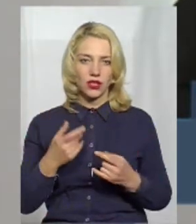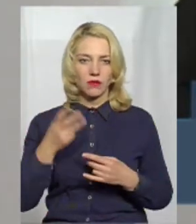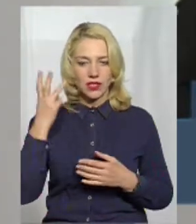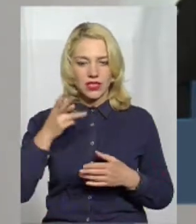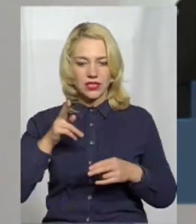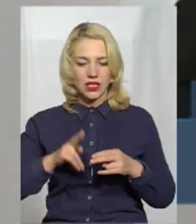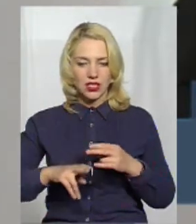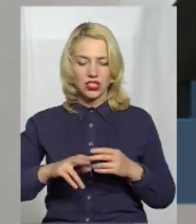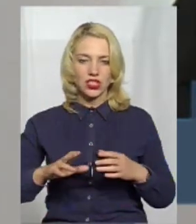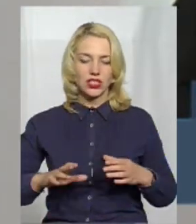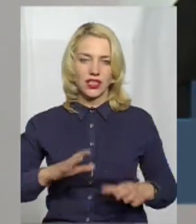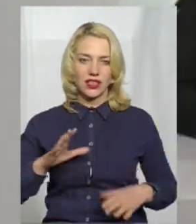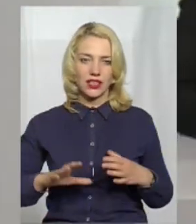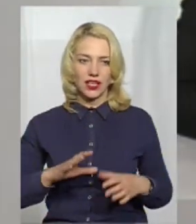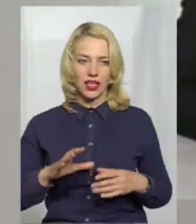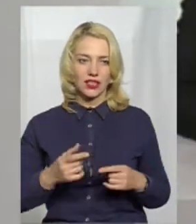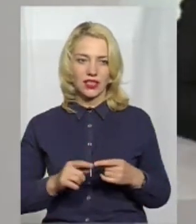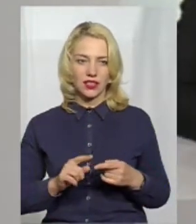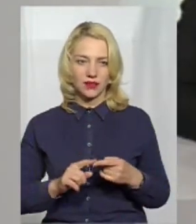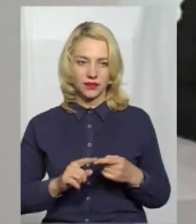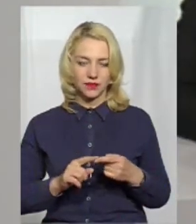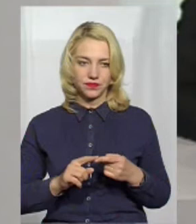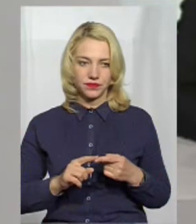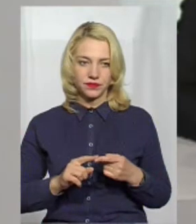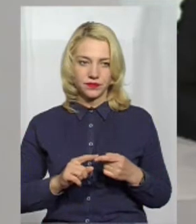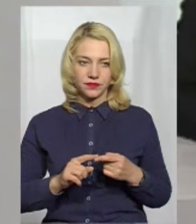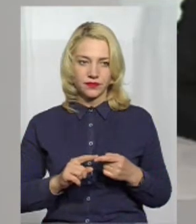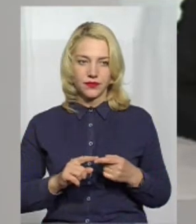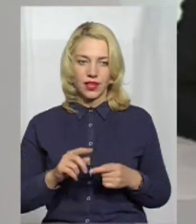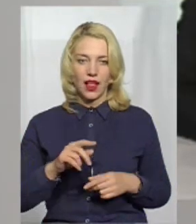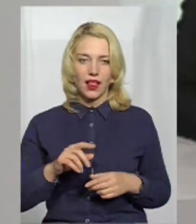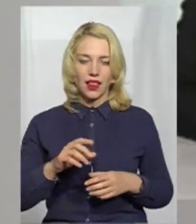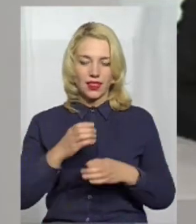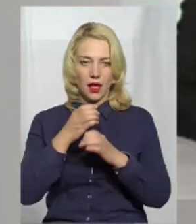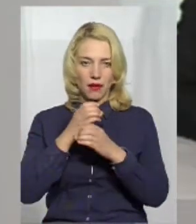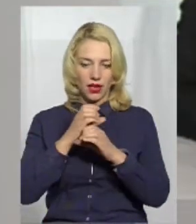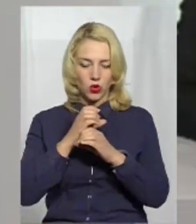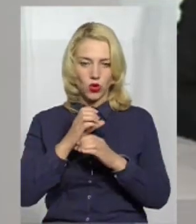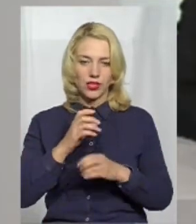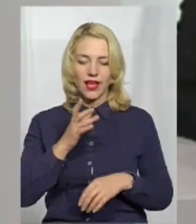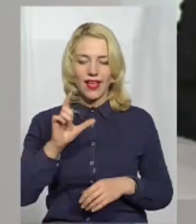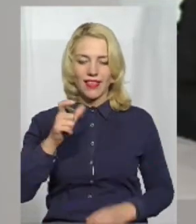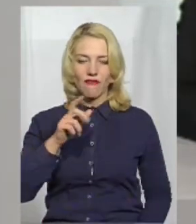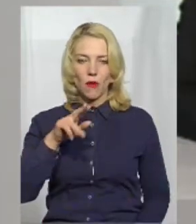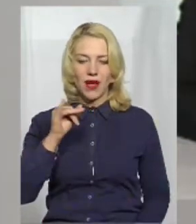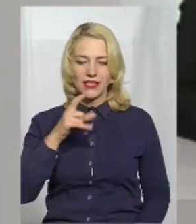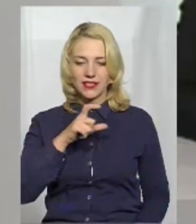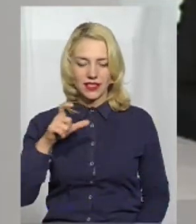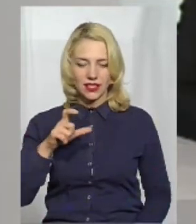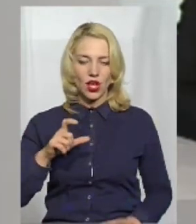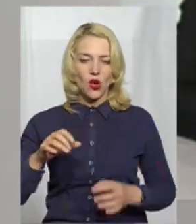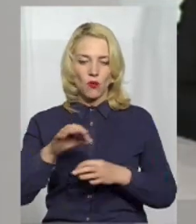дискусія-тренінг European Projects Lab for NGOs – «Лабораторія європейських проєктів для